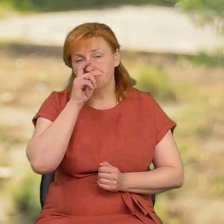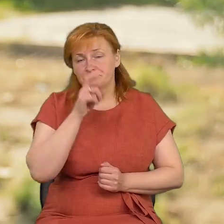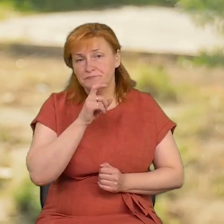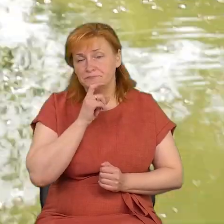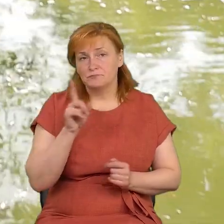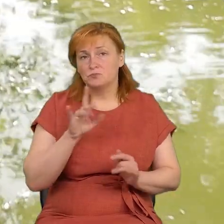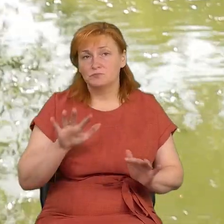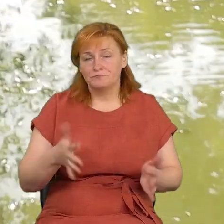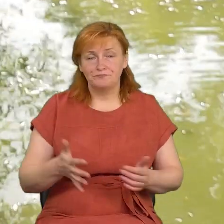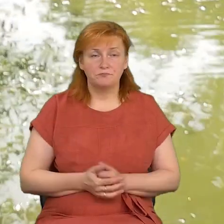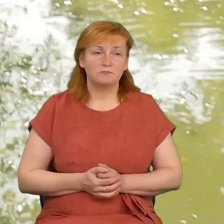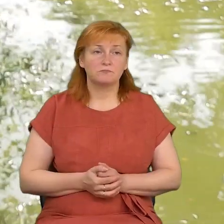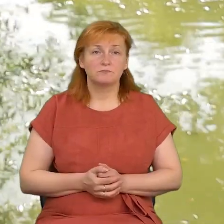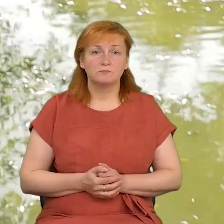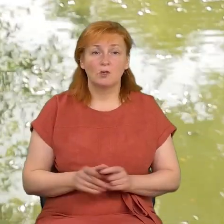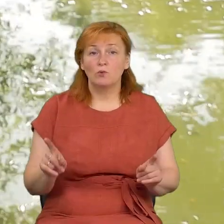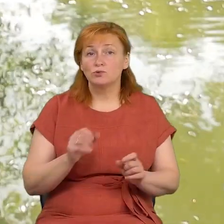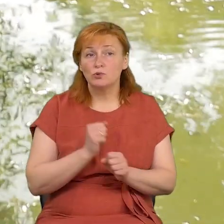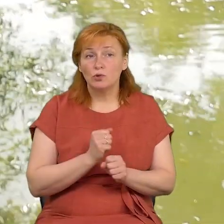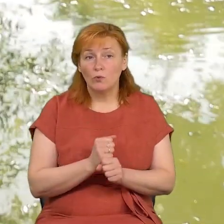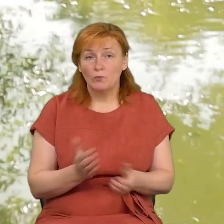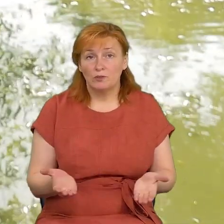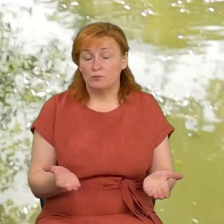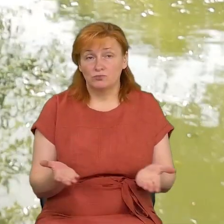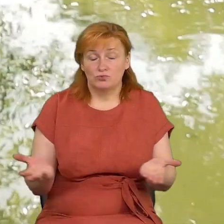рядом. А що робити? На таранку вона піде.